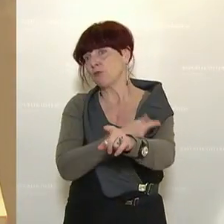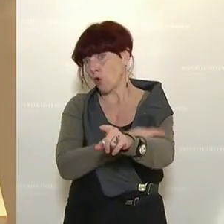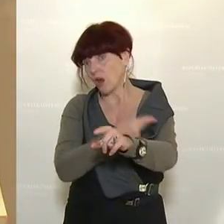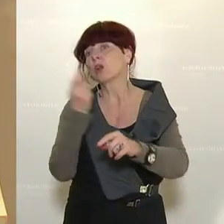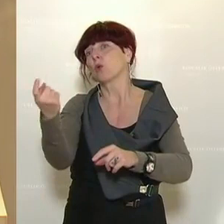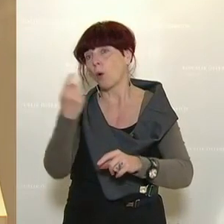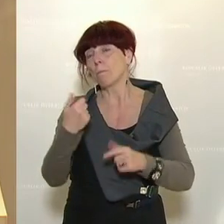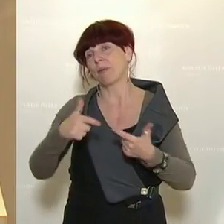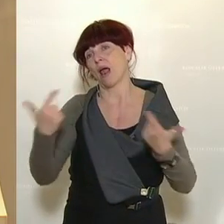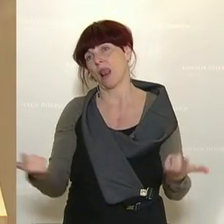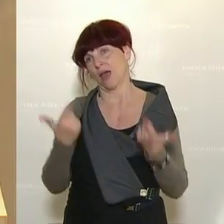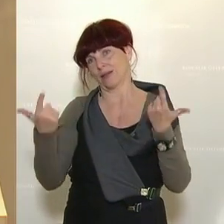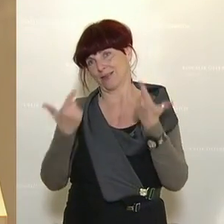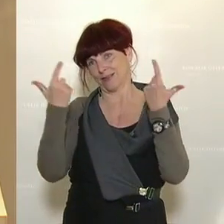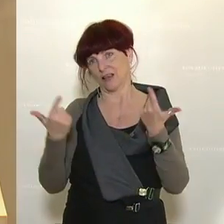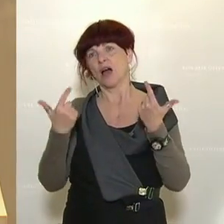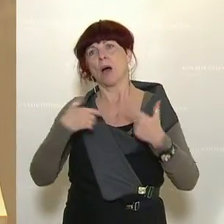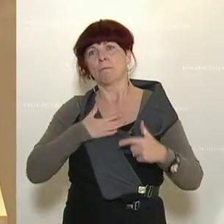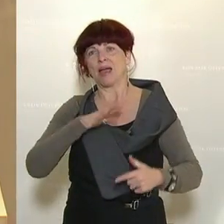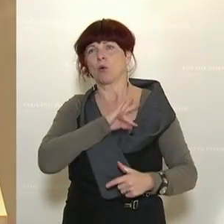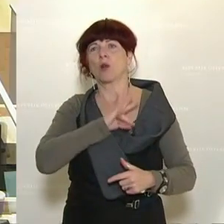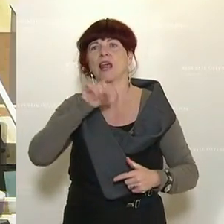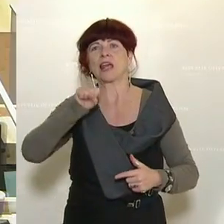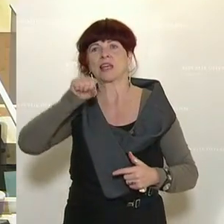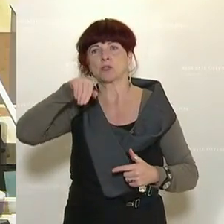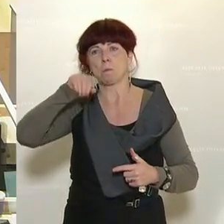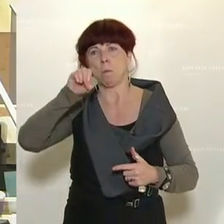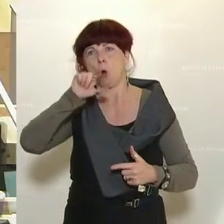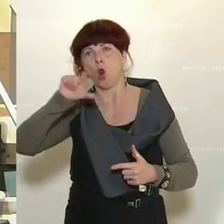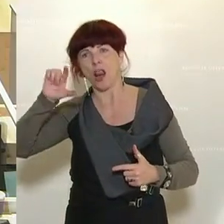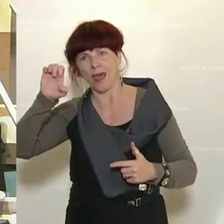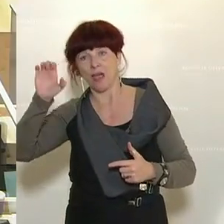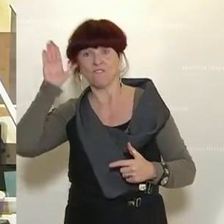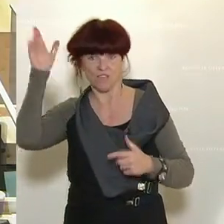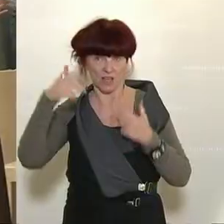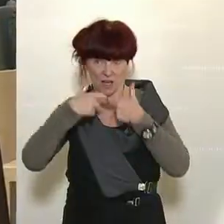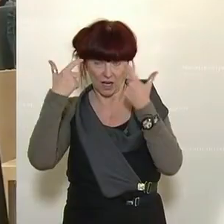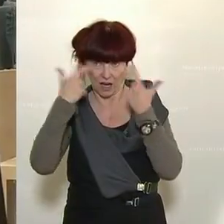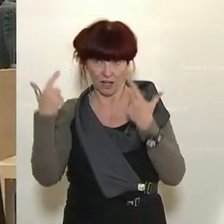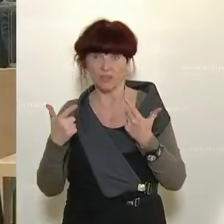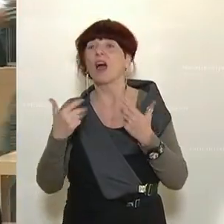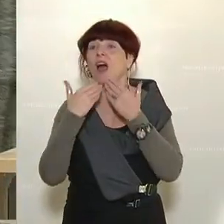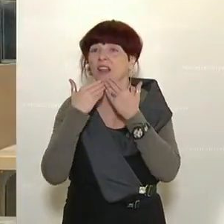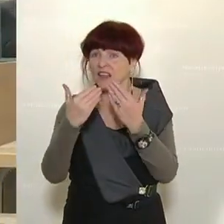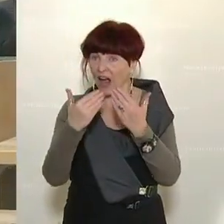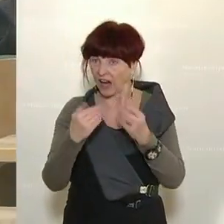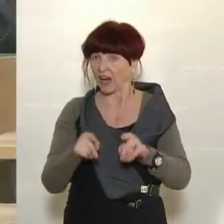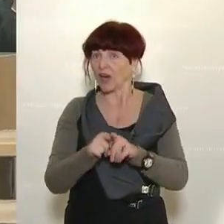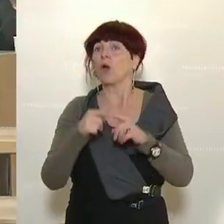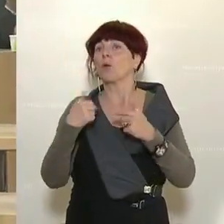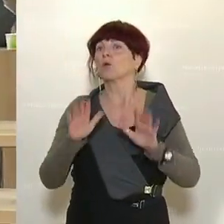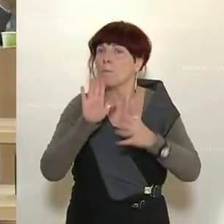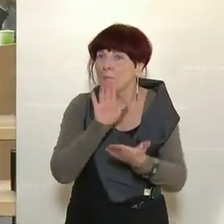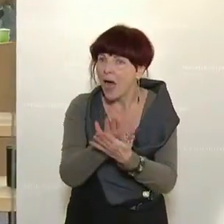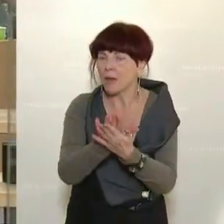sicher Erleichterungen bringen wird. Danke für alle, die mithelfen, bleiben Sie gesund. Sagt Gabriele Schwarz. Sie ist seit 2017